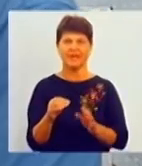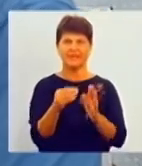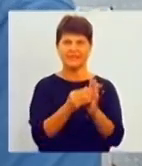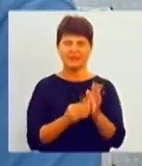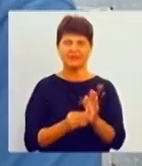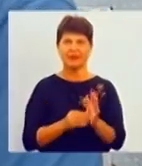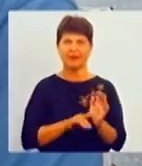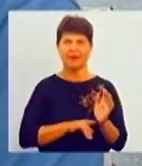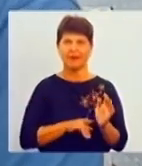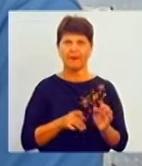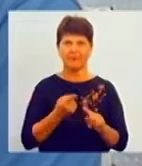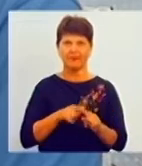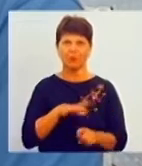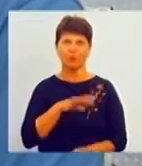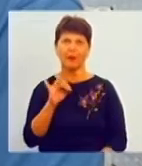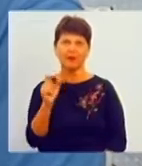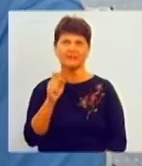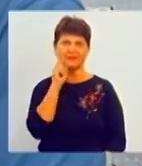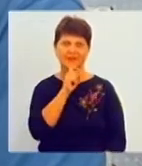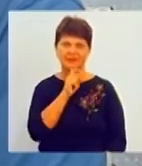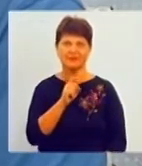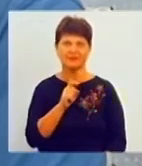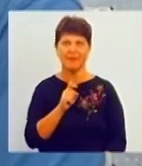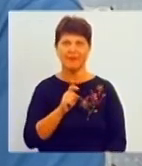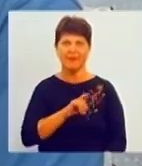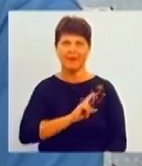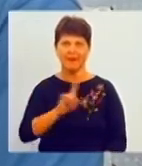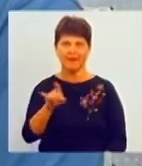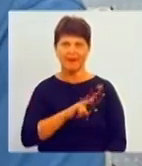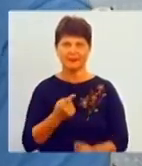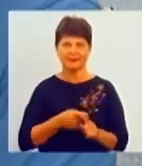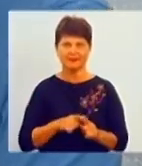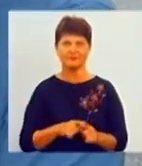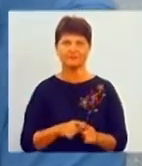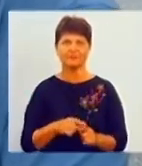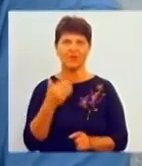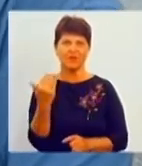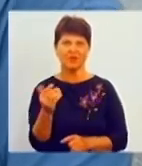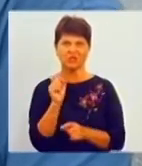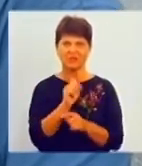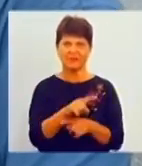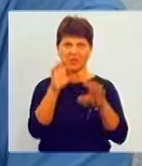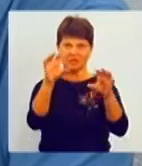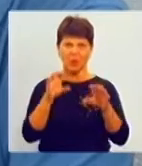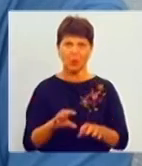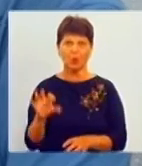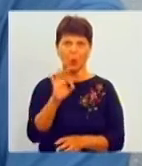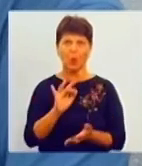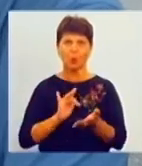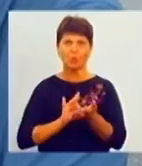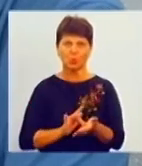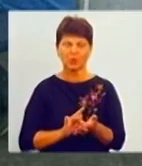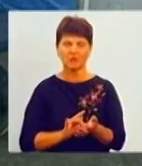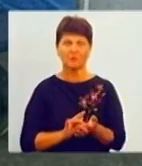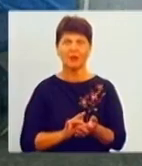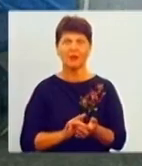Вінниці. І сказано було, що ваша задача, шановні депутати, прийміть цей закон про туризм, і я думаю, що навіть цієї проблеми не було. Тому що на сьогоднішній день